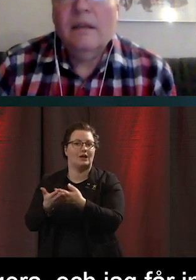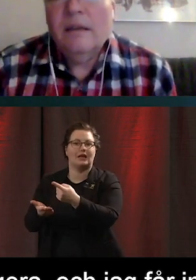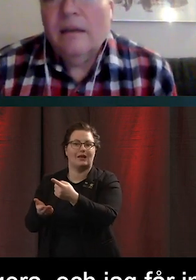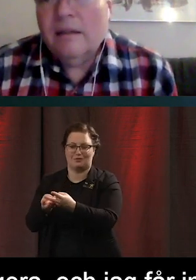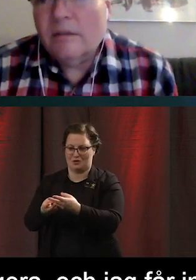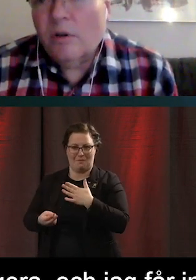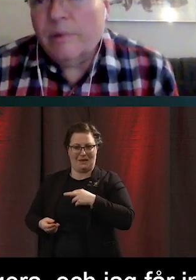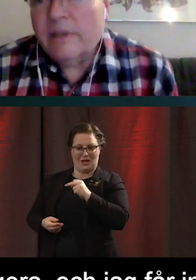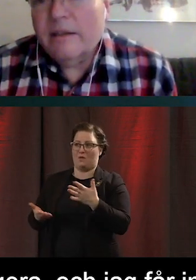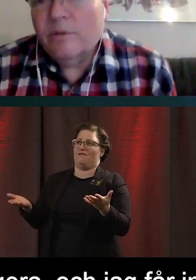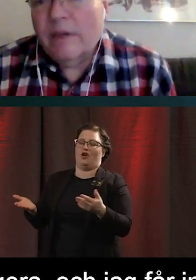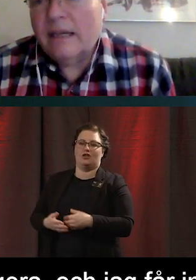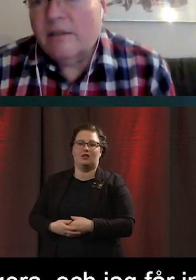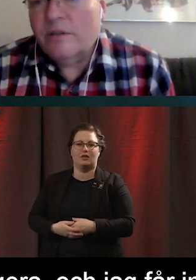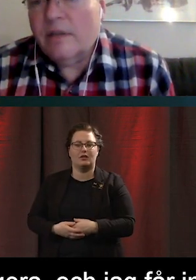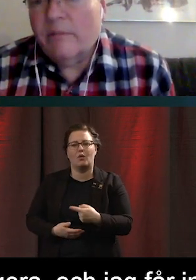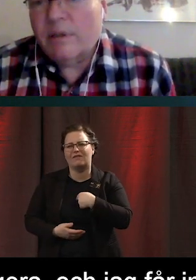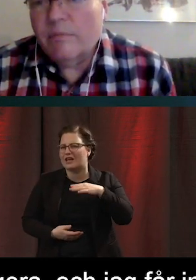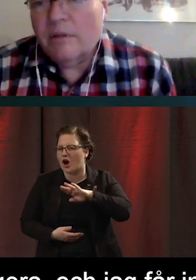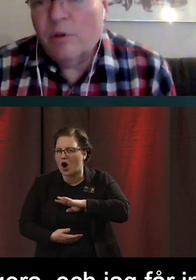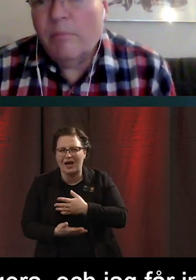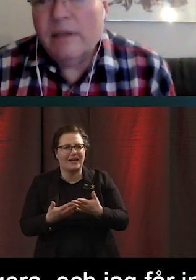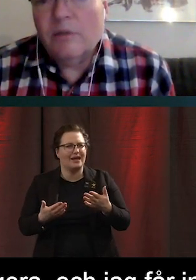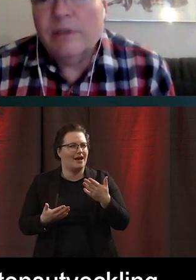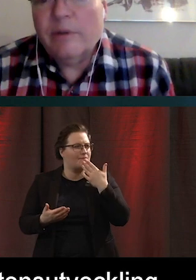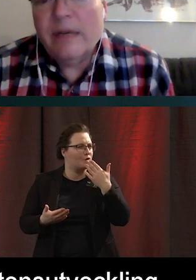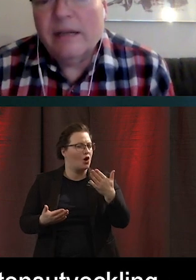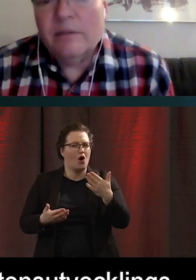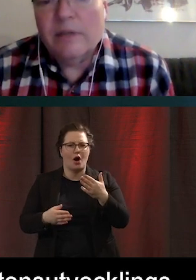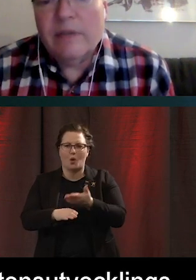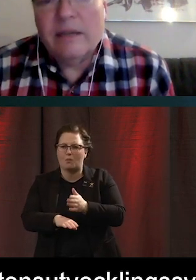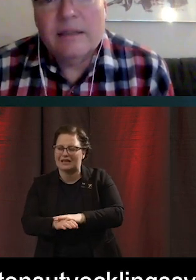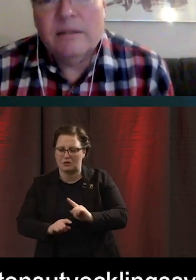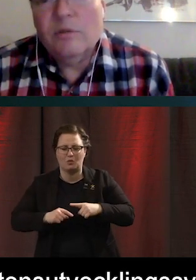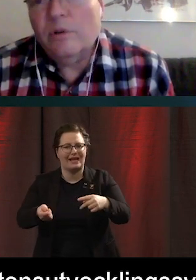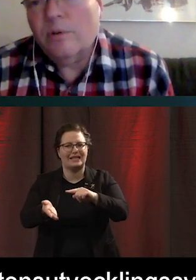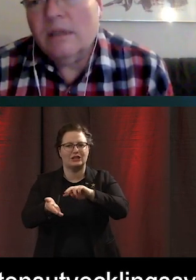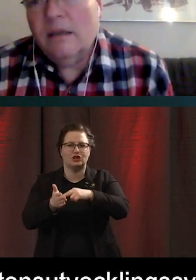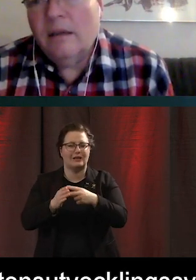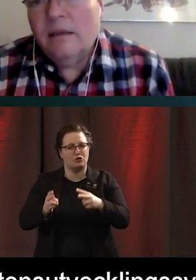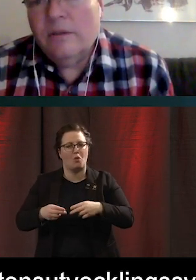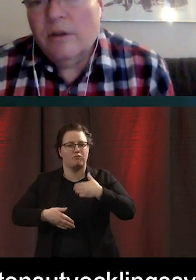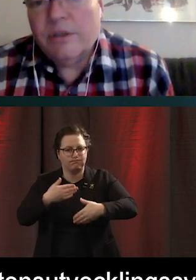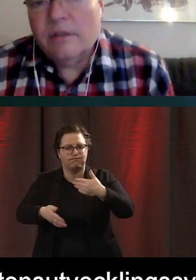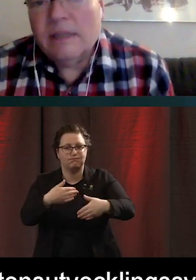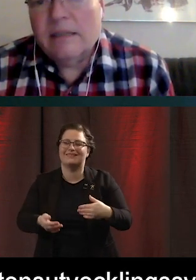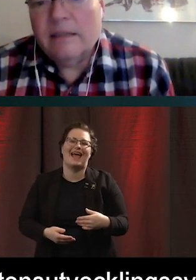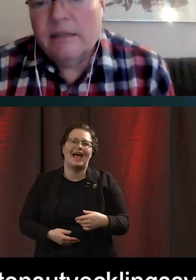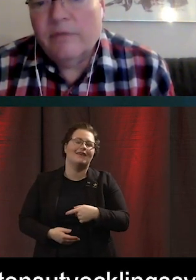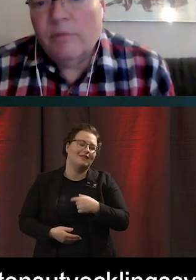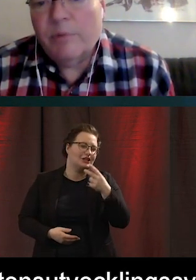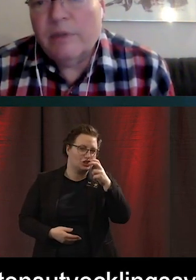kompetensutvecklingssystem som jobbar kontinuerligt. Utan vi kan se att det då och då görs